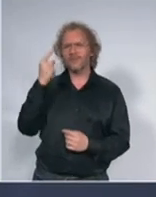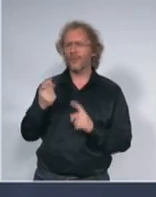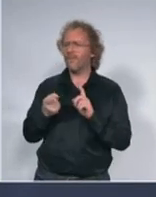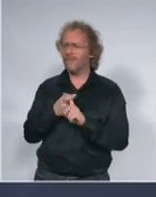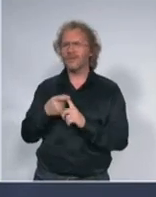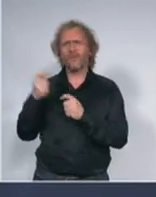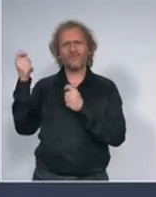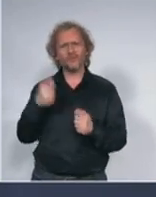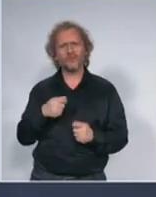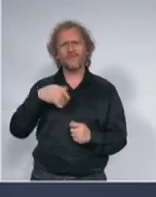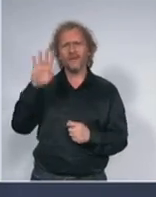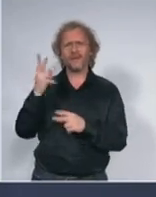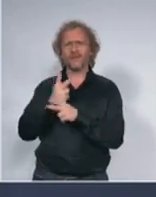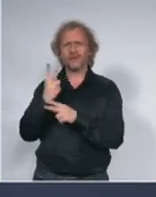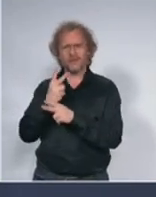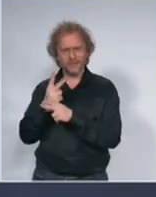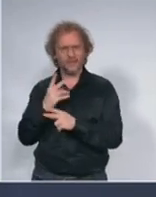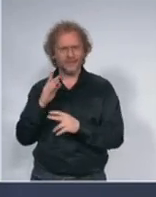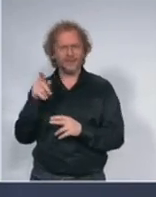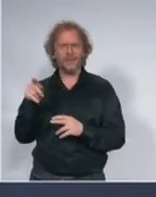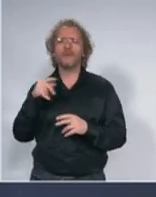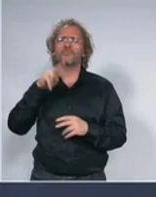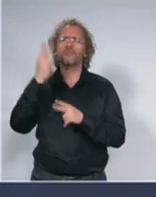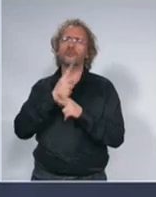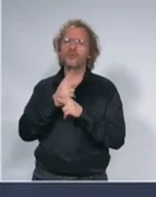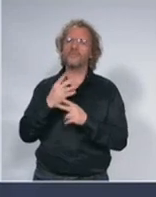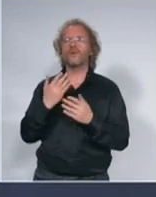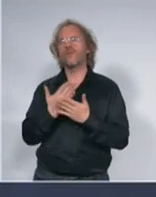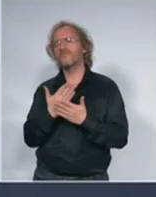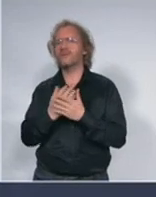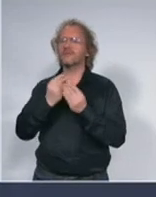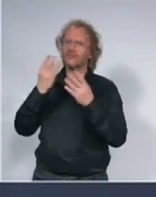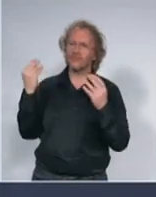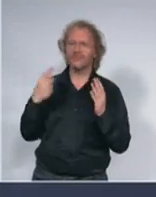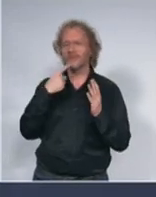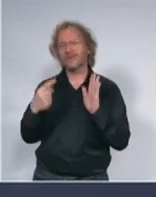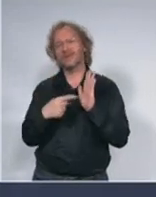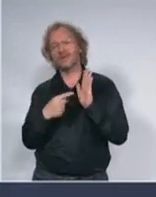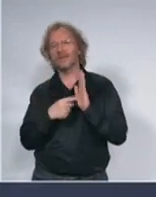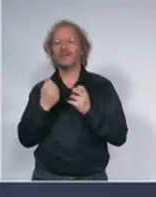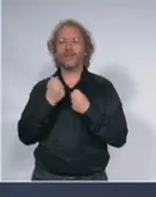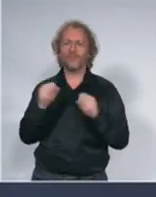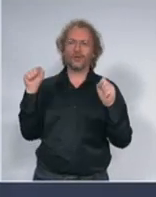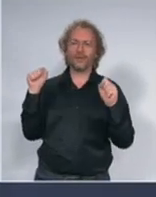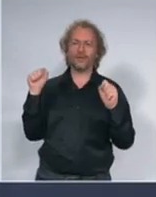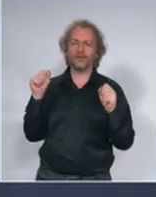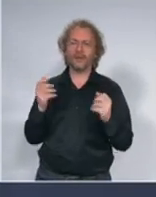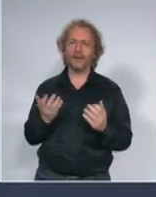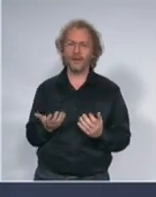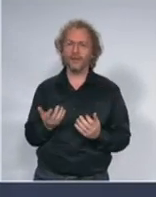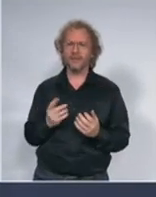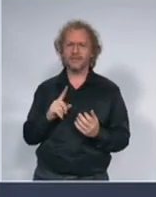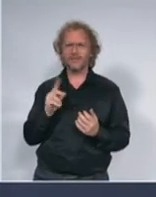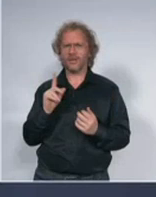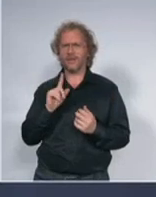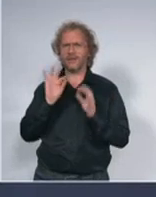često uzimao kao primer demokratije i što ne kritikuje takođe i te zemlje valjda je